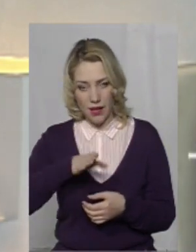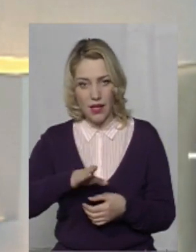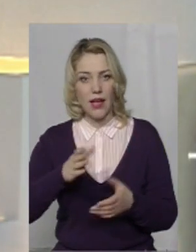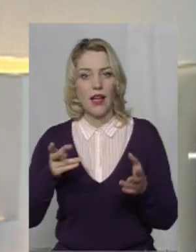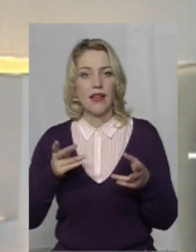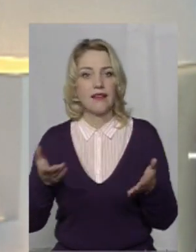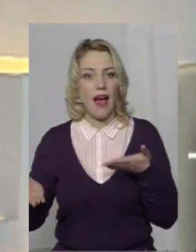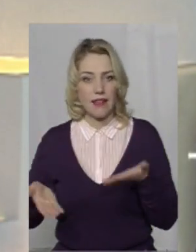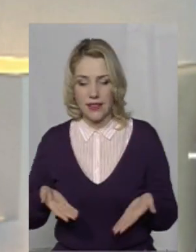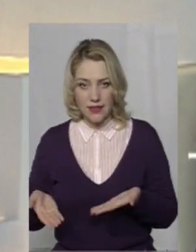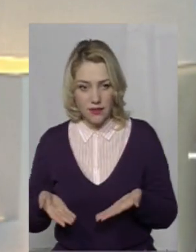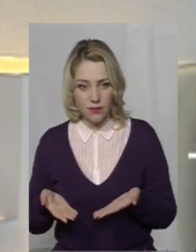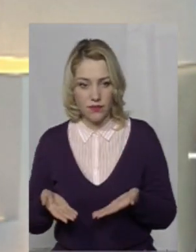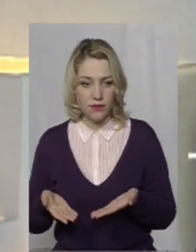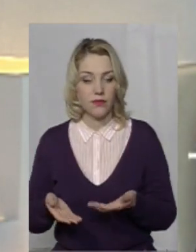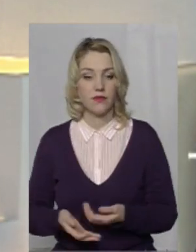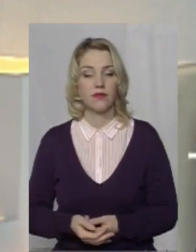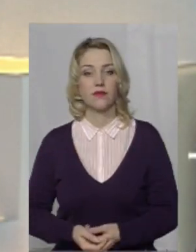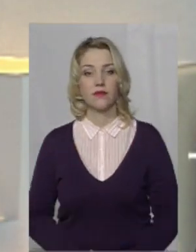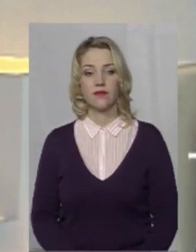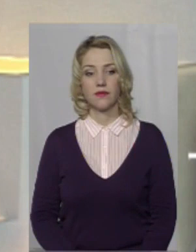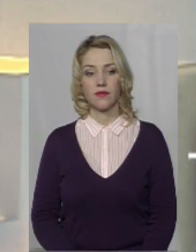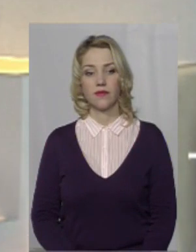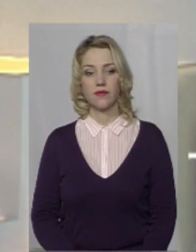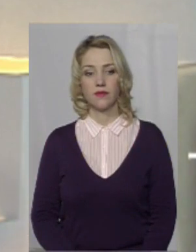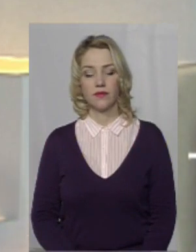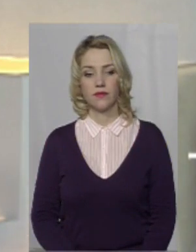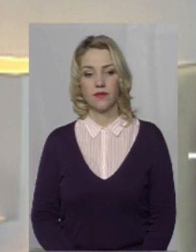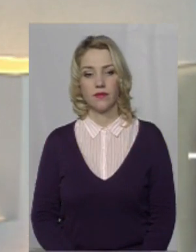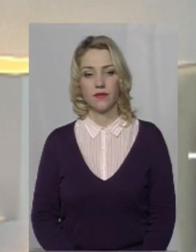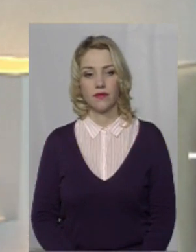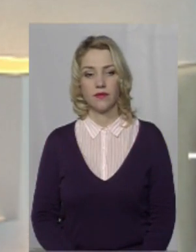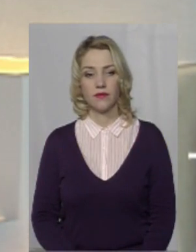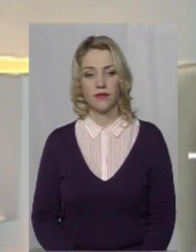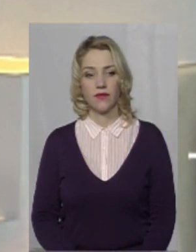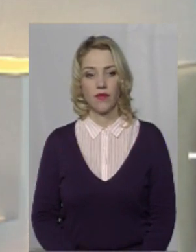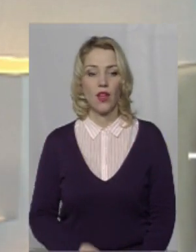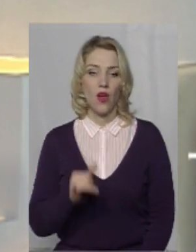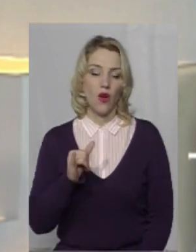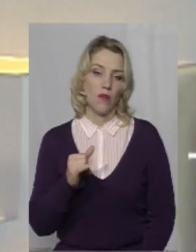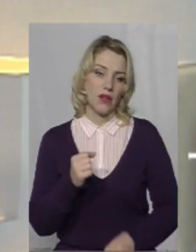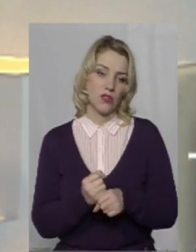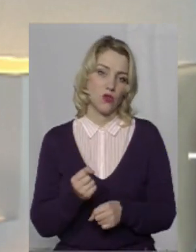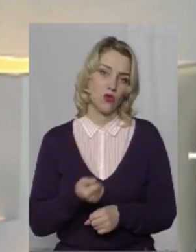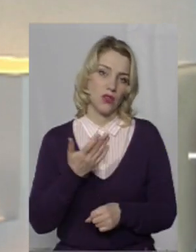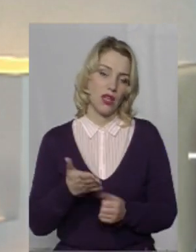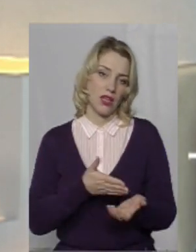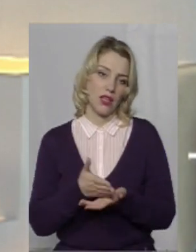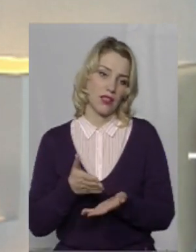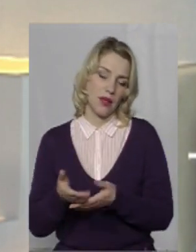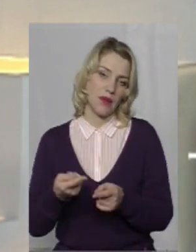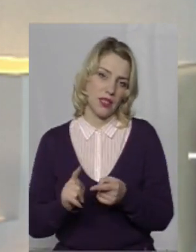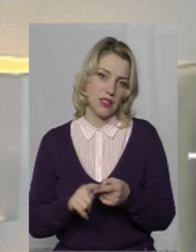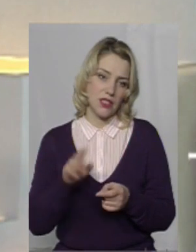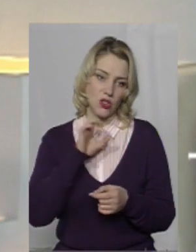які працюють у декількох напряках. В першу чергу, це